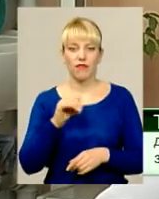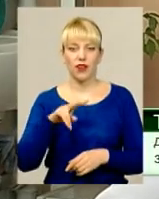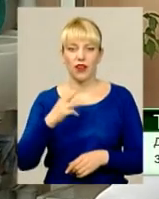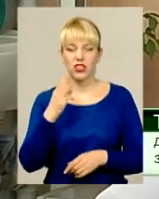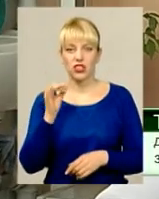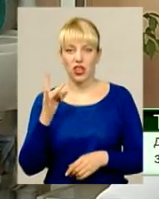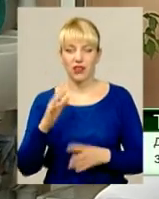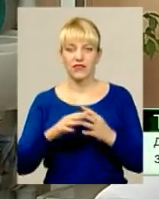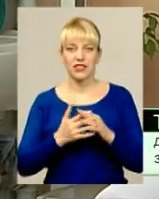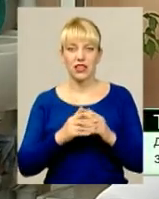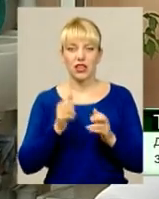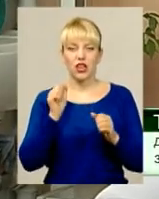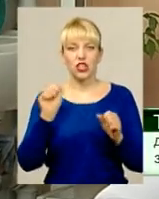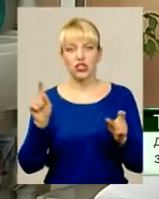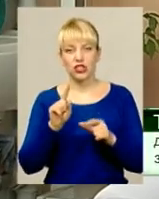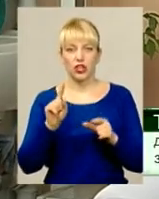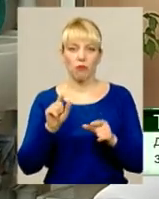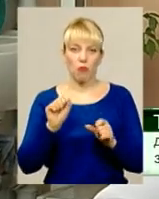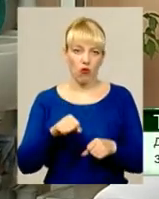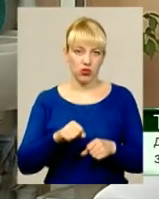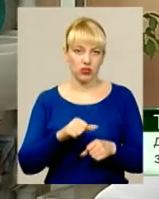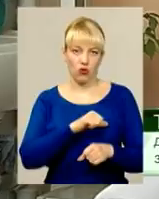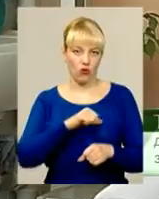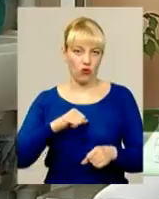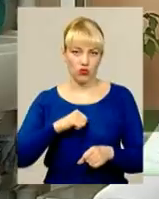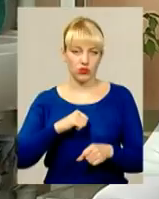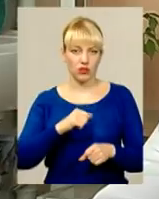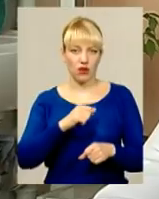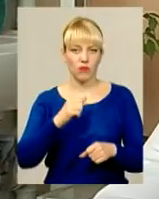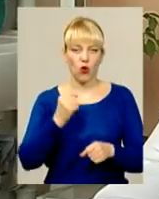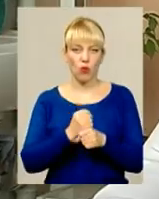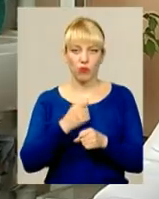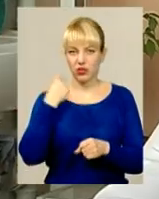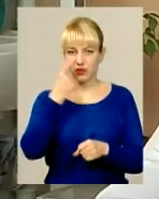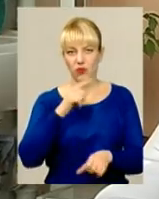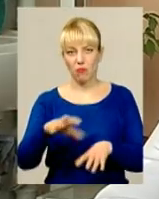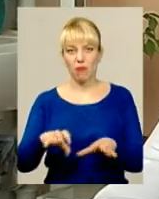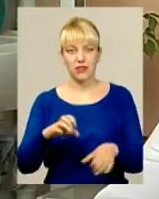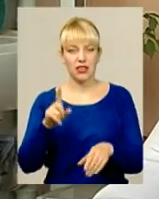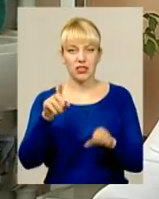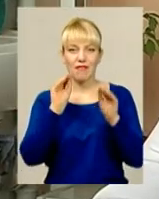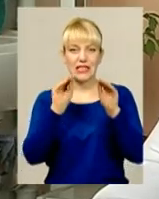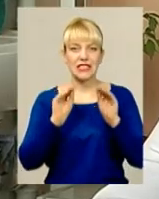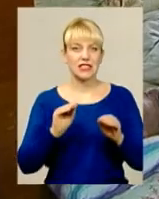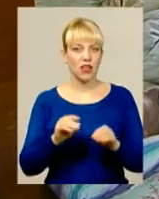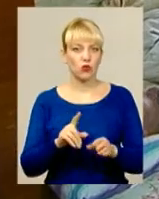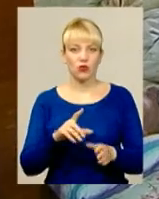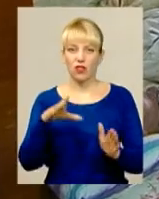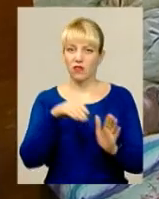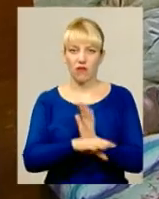селі може кожному хворому робити індивідуальний масаж. В його статут масаж не входить.